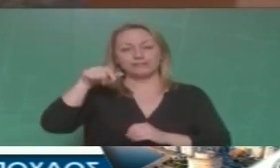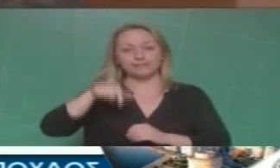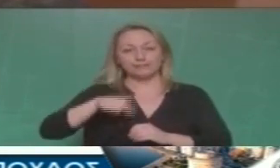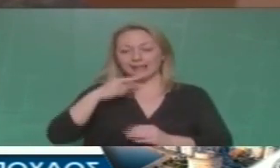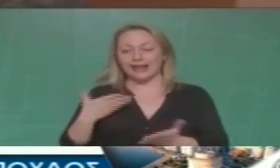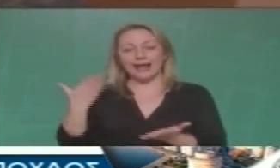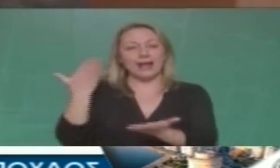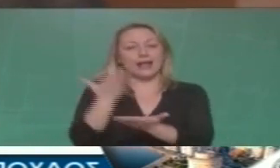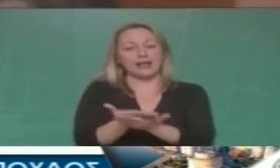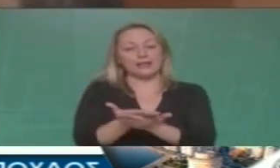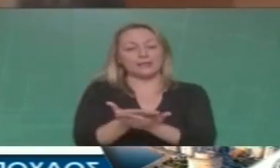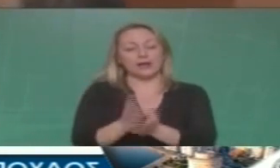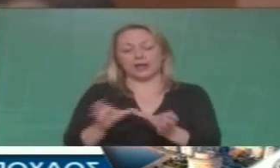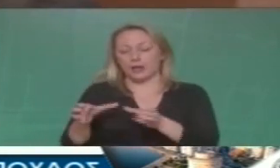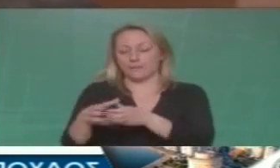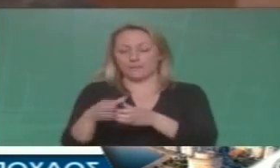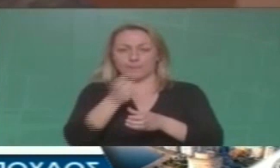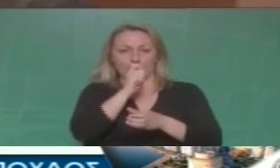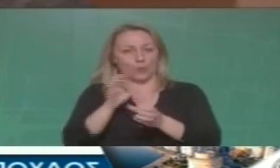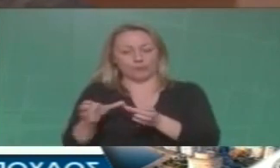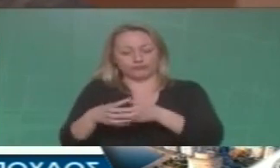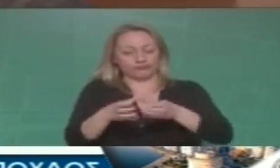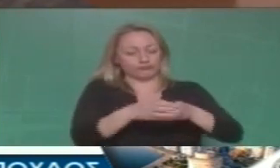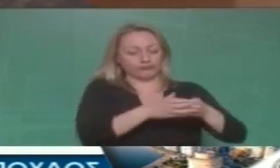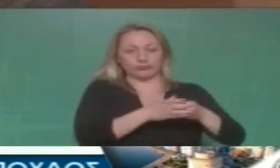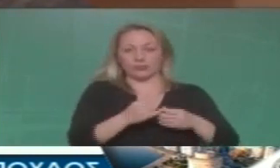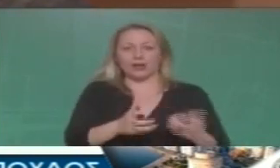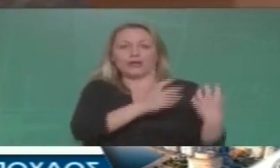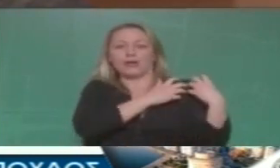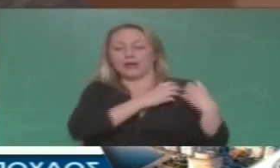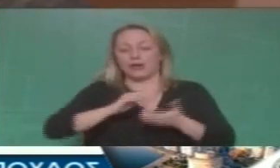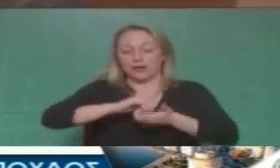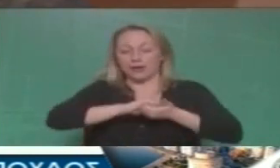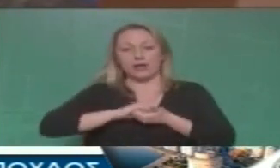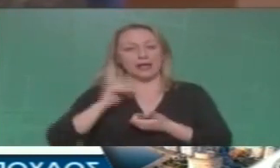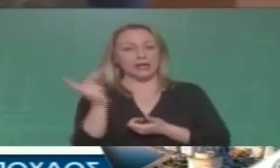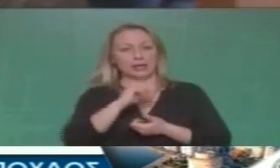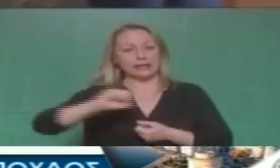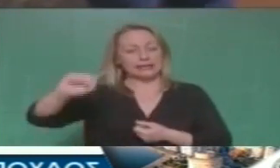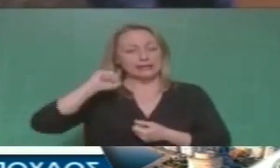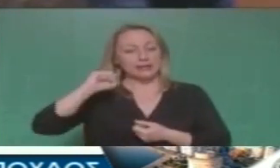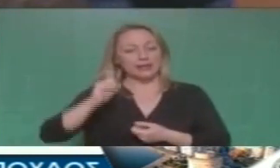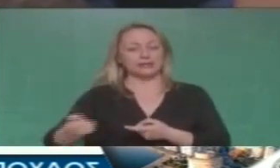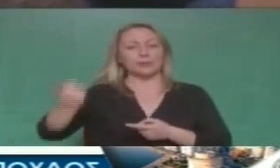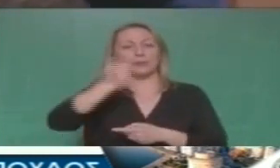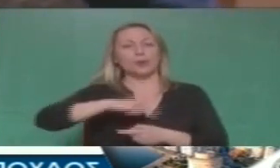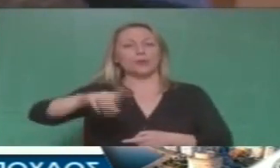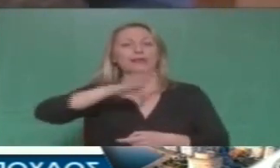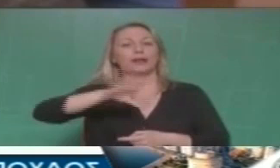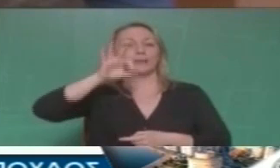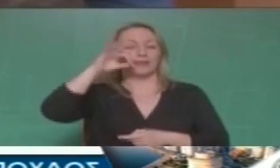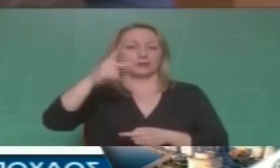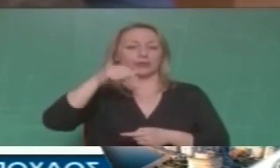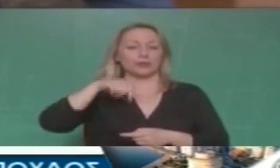σαν αίτημα πολλών κομμάτων πολλών κοινωνικών φορέων συνδικαλιστικών φορέων και κυρίως της πλειοψηφίας του λαού μας